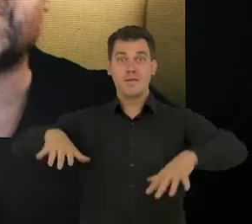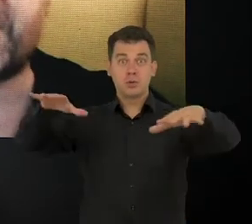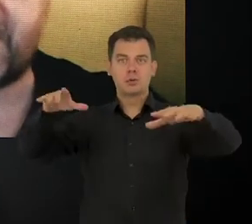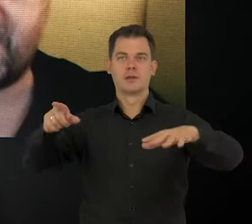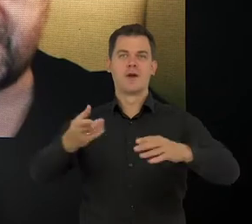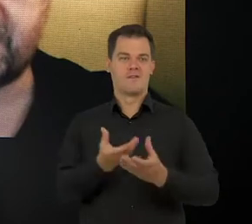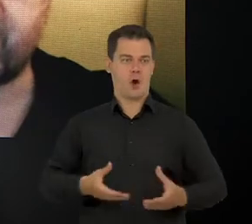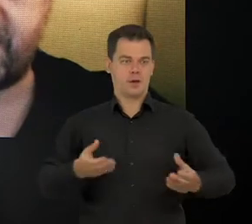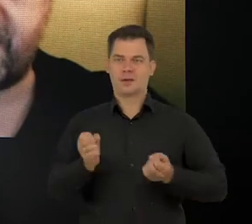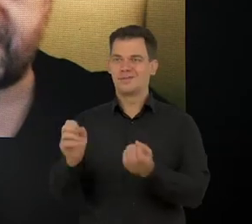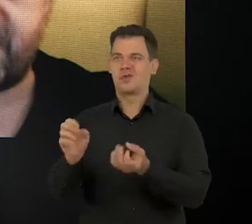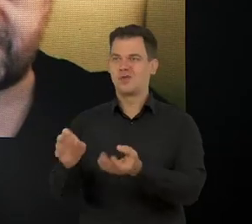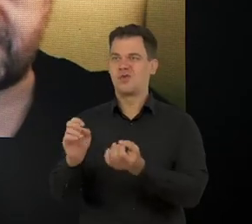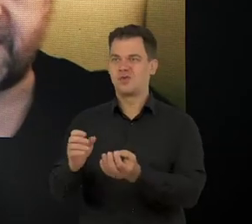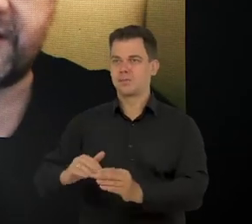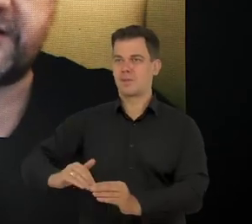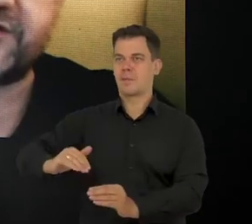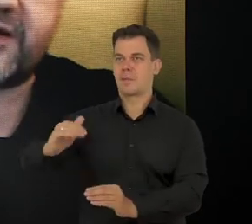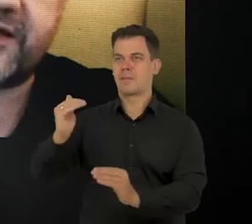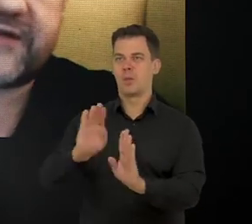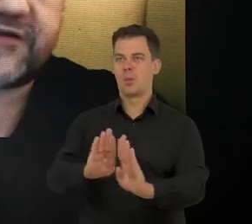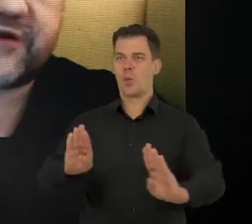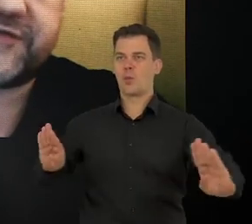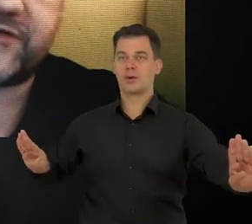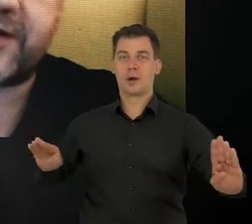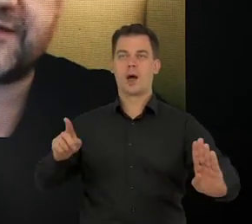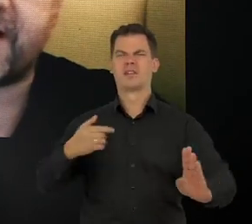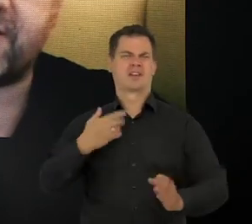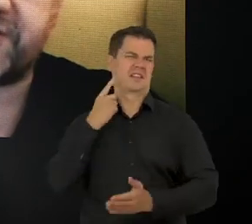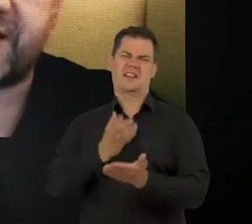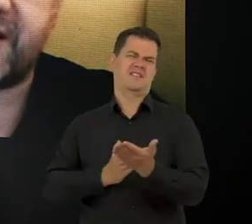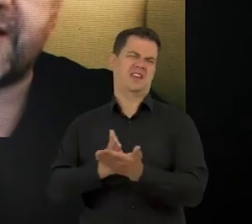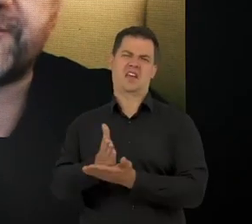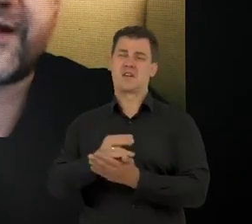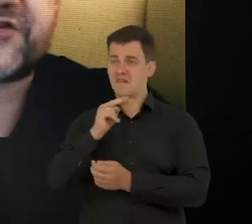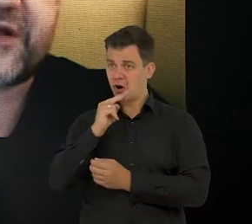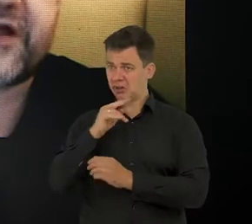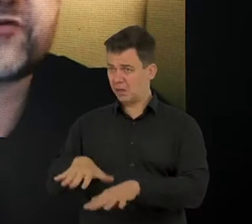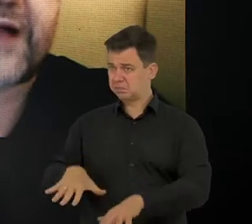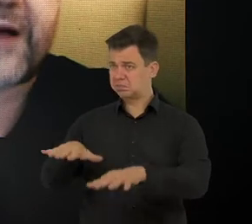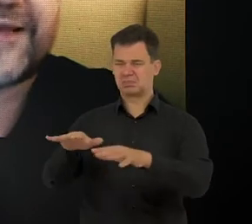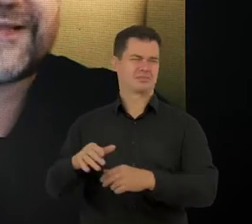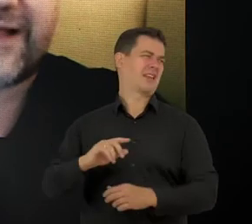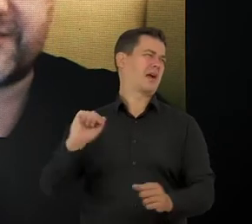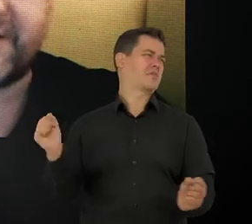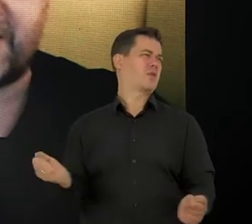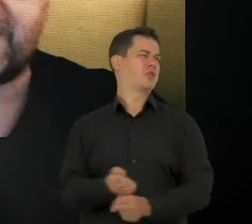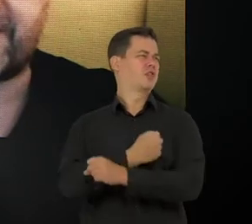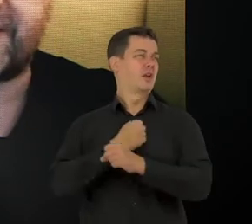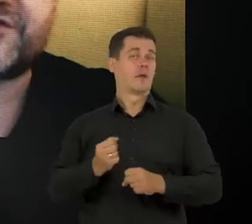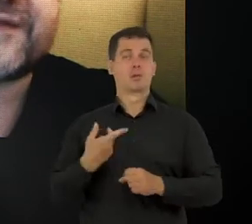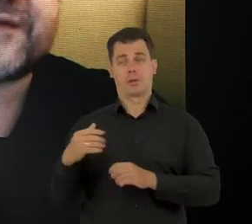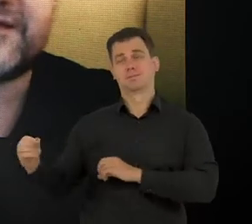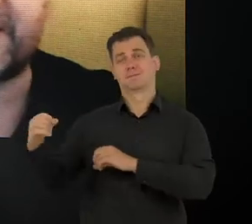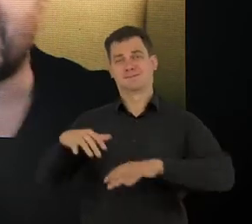jeżeli nie wierzymy sobie wzajemnie i jeżeli jest tak, że w sytuacji zagrożenia my raczej szukamy intencji,